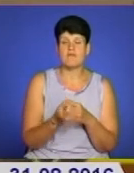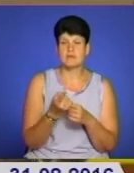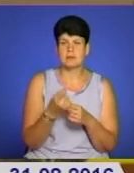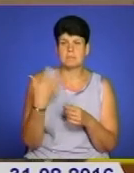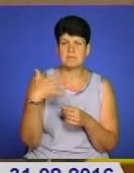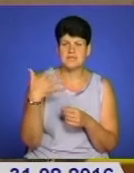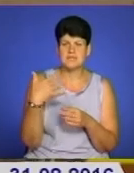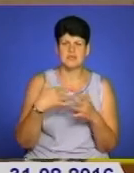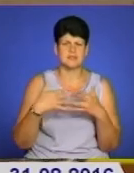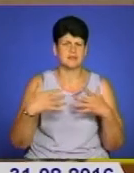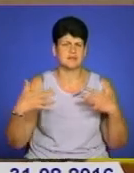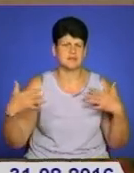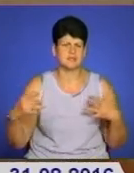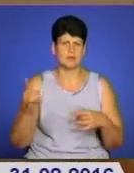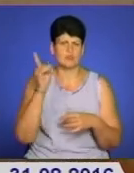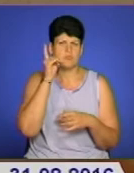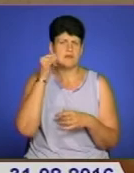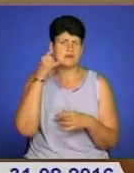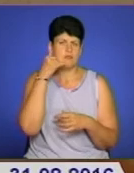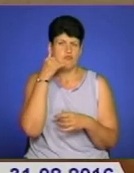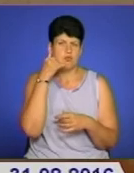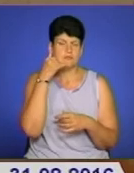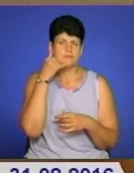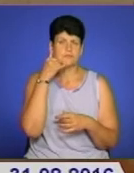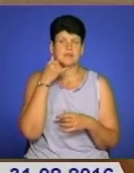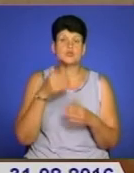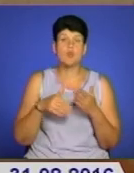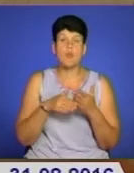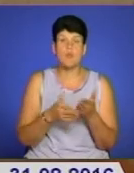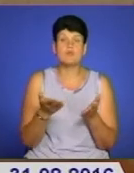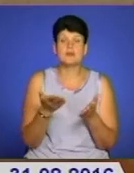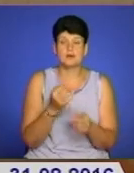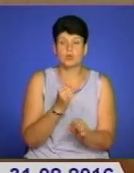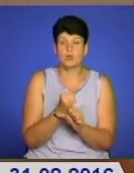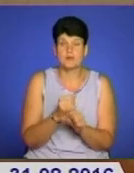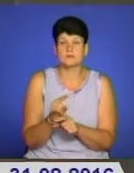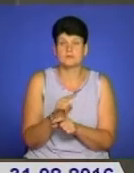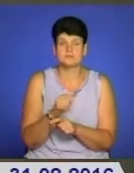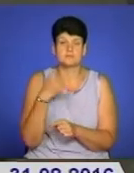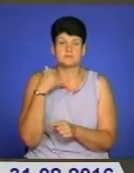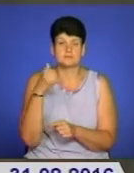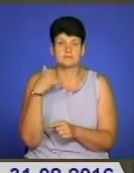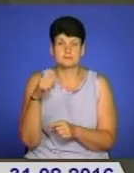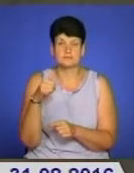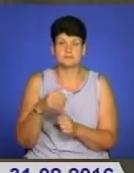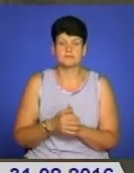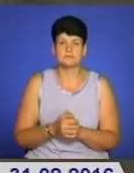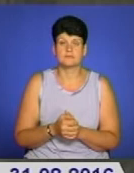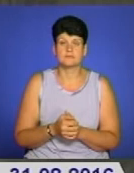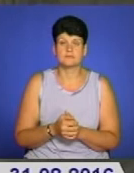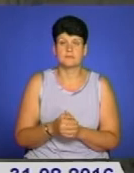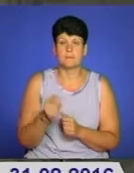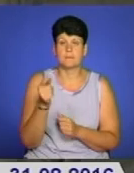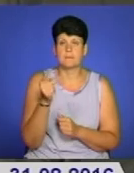найменувань мобільних телефонів, які з допомогою яких вчинялися ці шахрайські дії. Вони десь півтора місяця